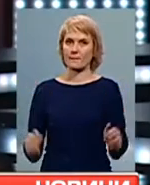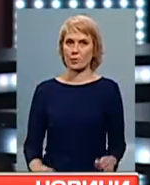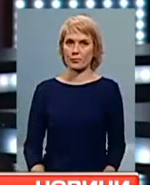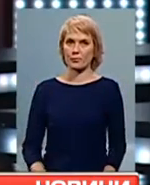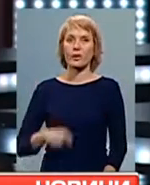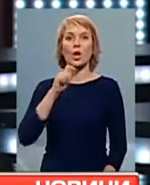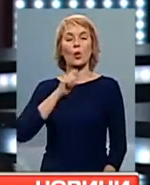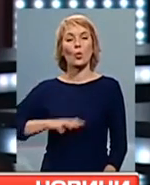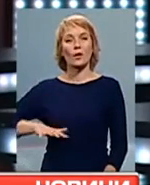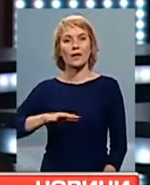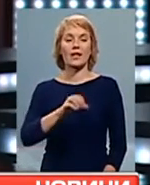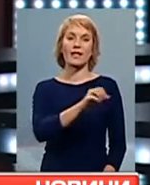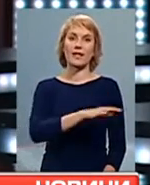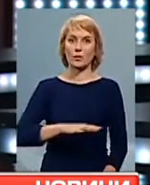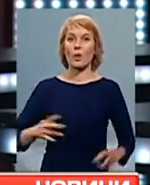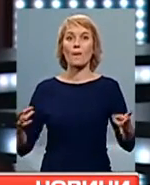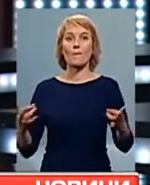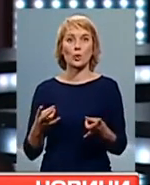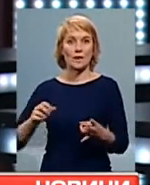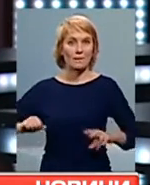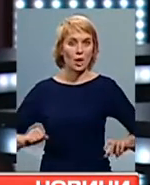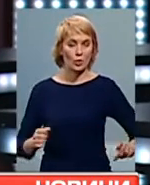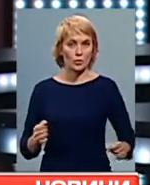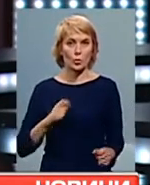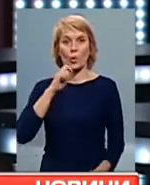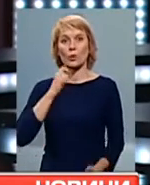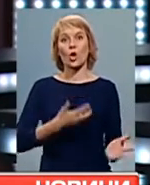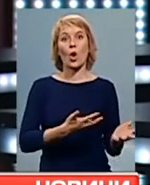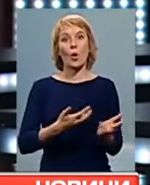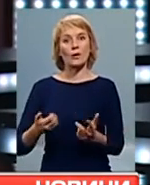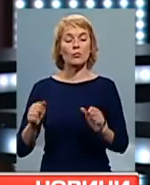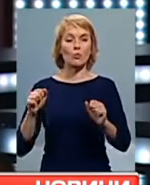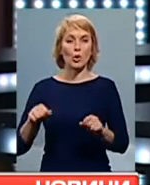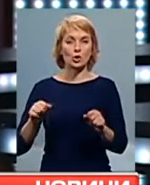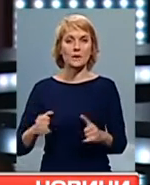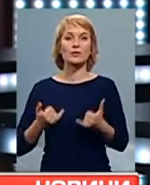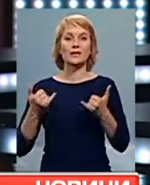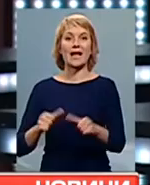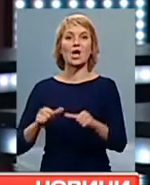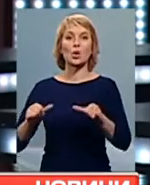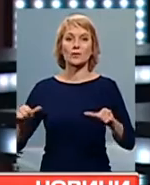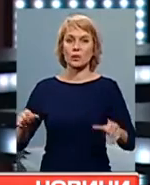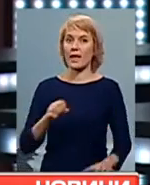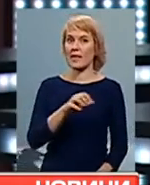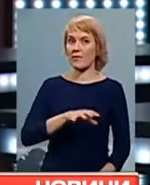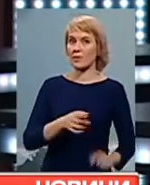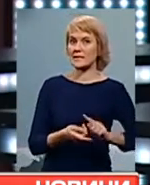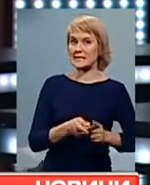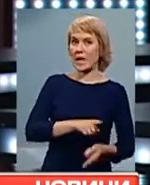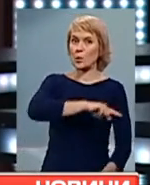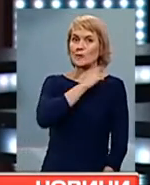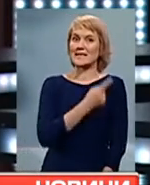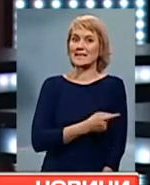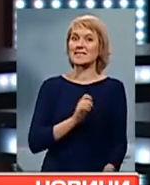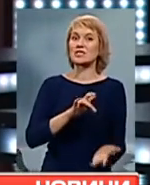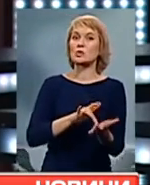Україна та Європа потрібні одна одній. Українці отримають можливості для розвитку, європейці стануть сильнішими з точки зору безпеки,